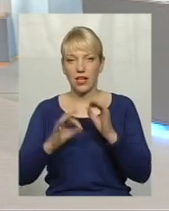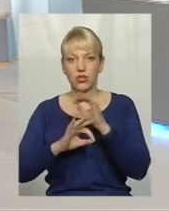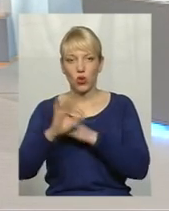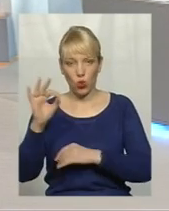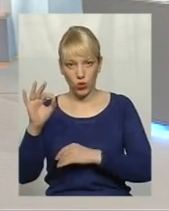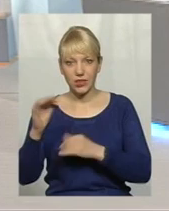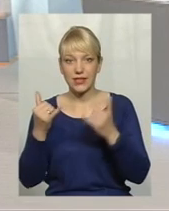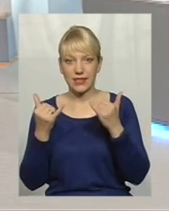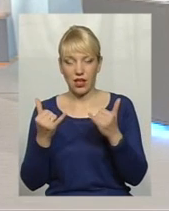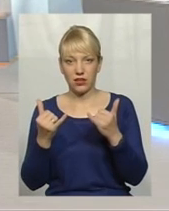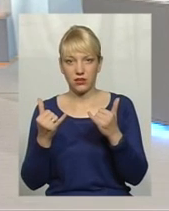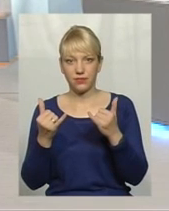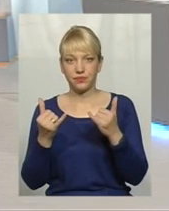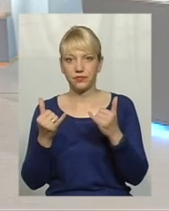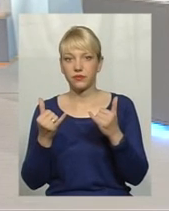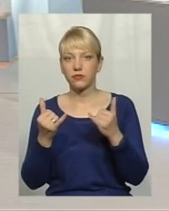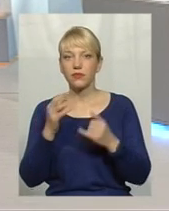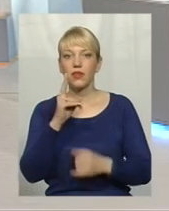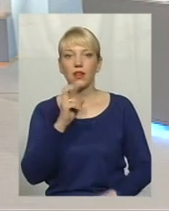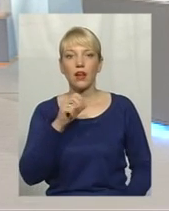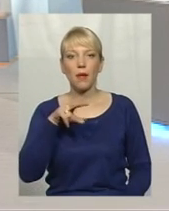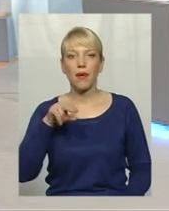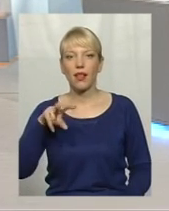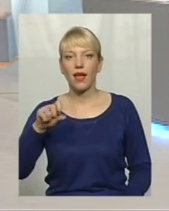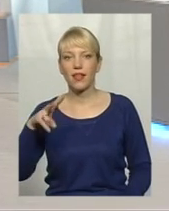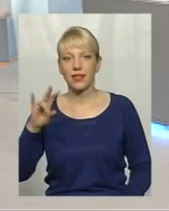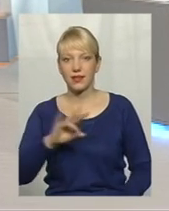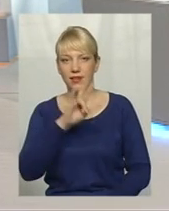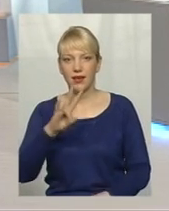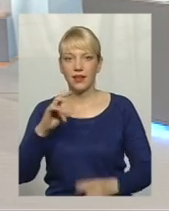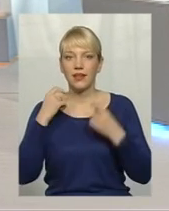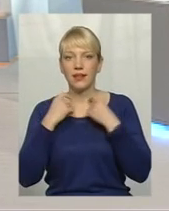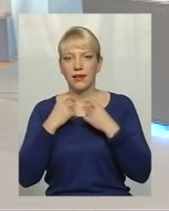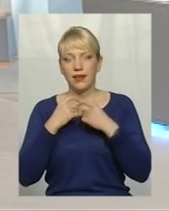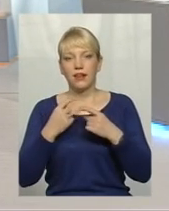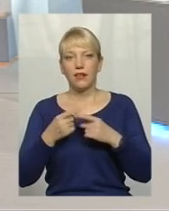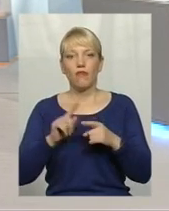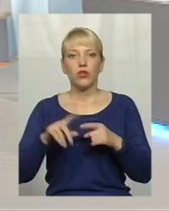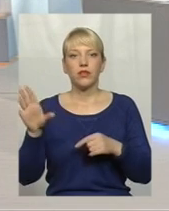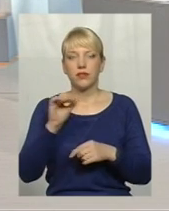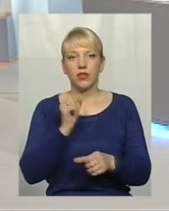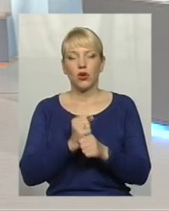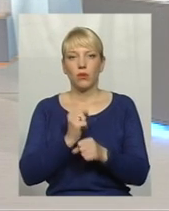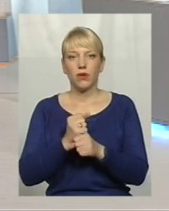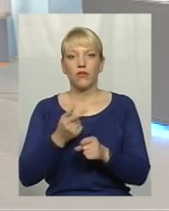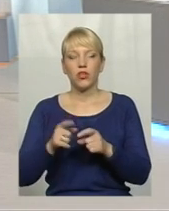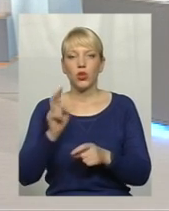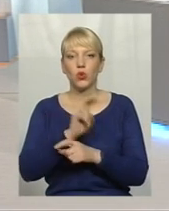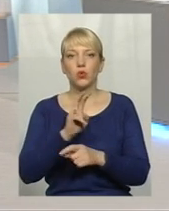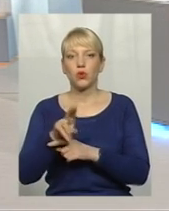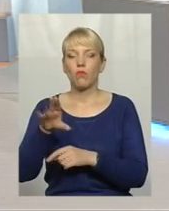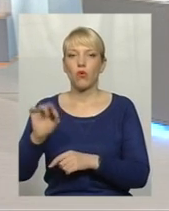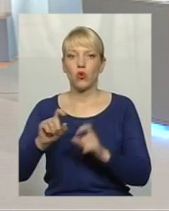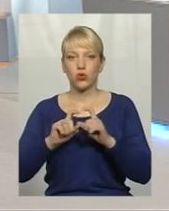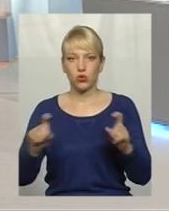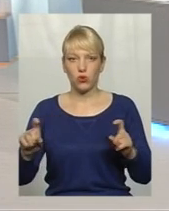капеллани роблять велику справу. Вони йдуть по школам, от